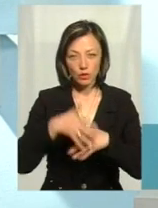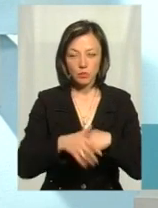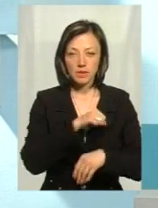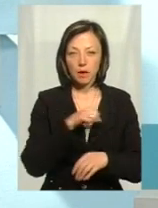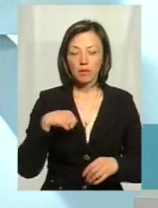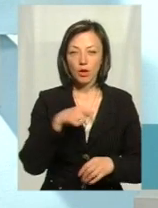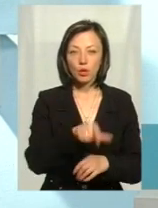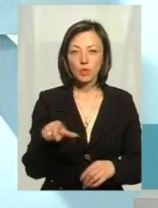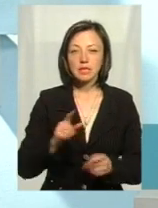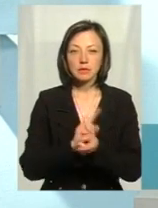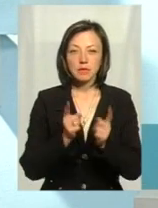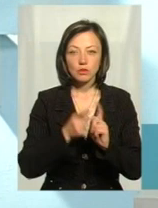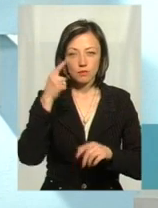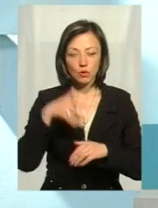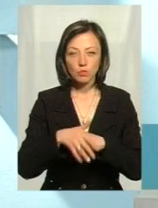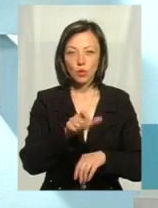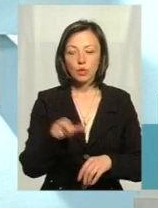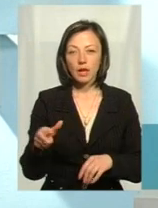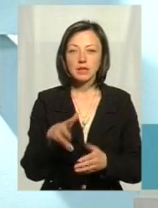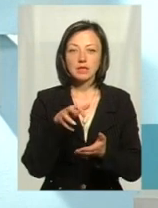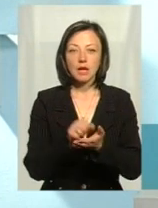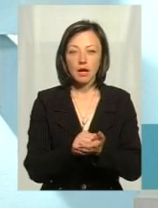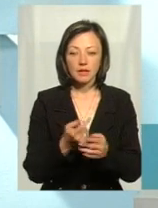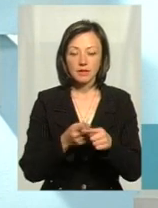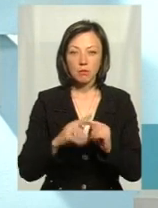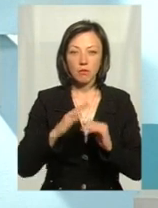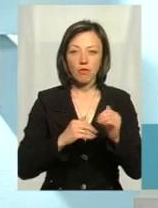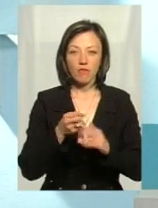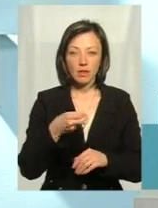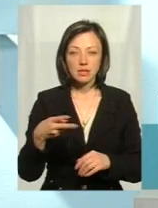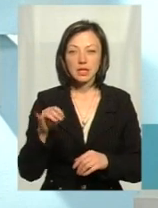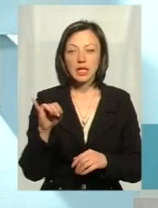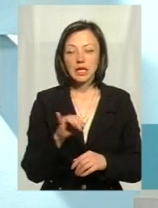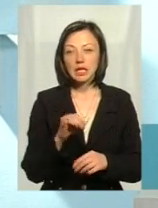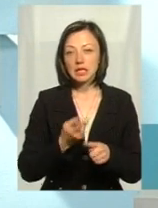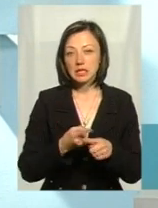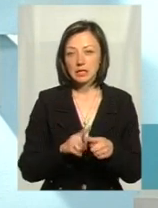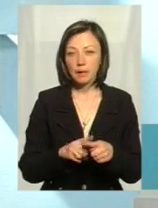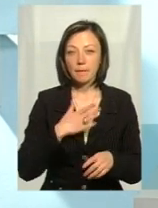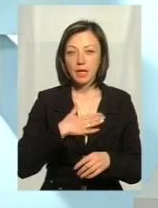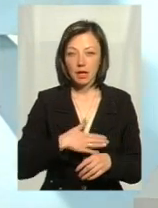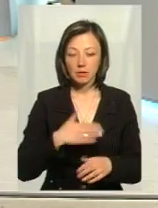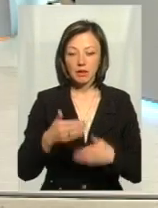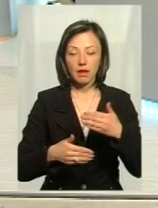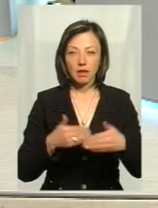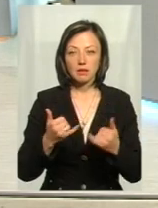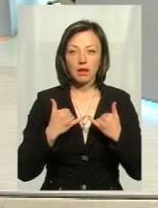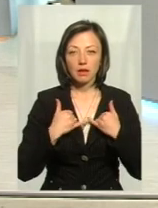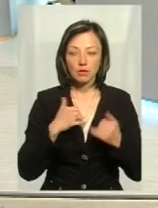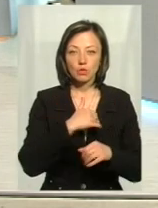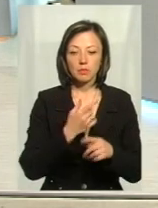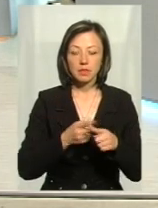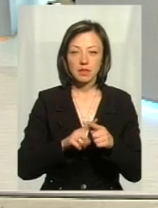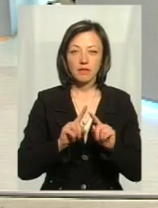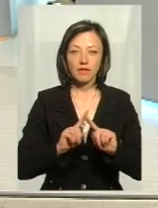людей, змінюється свідомість людей, які зайняті в даній професії. І це приємна тенденція для нас, я хотів би це